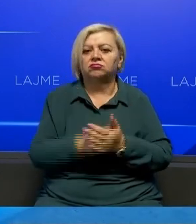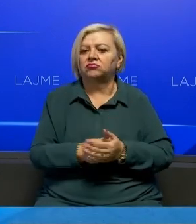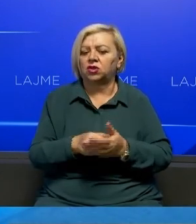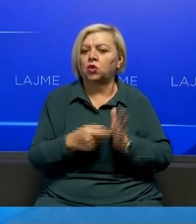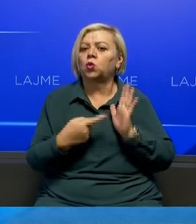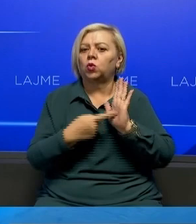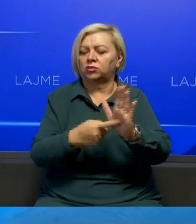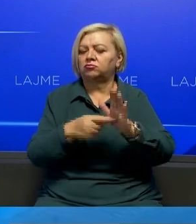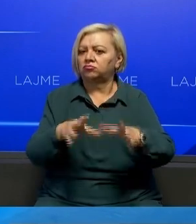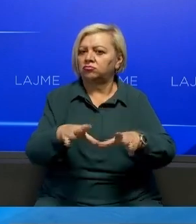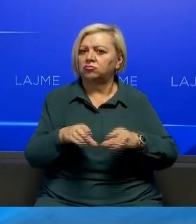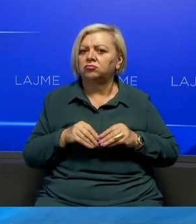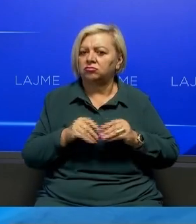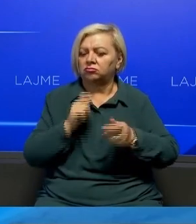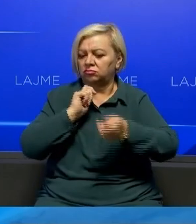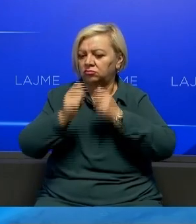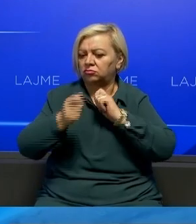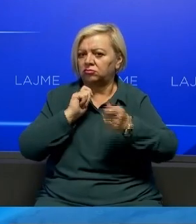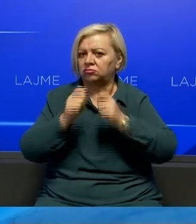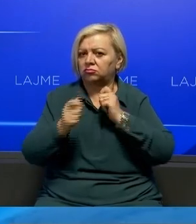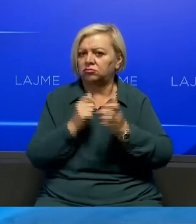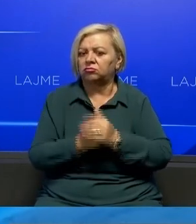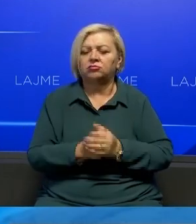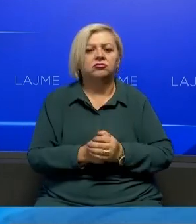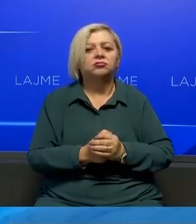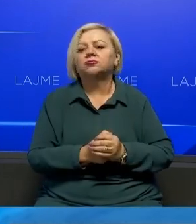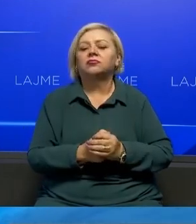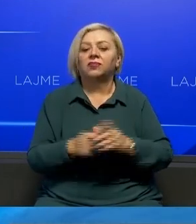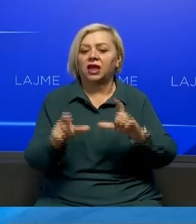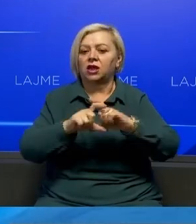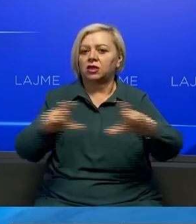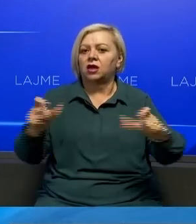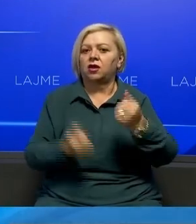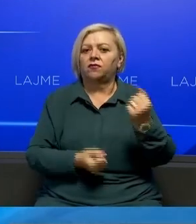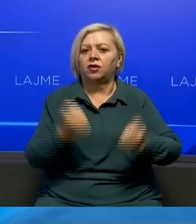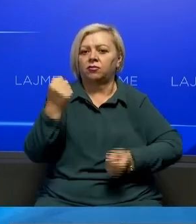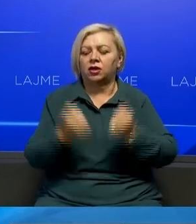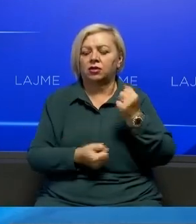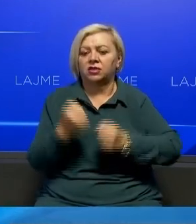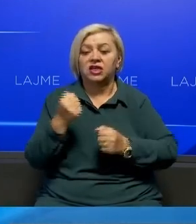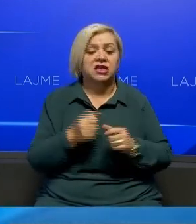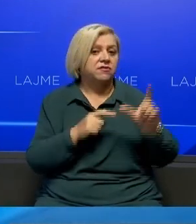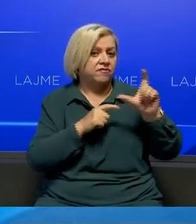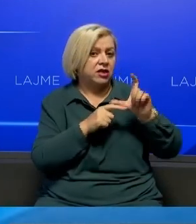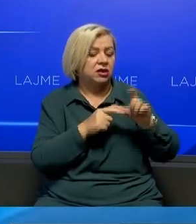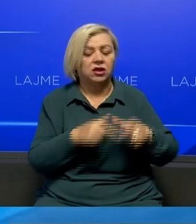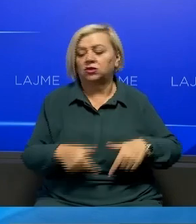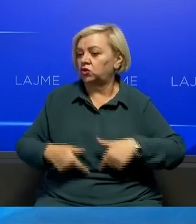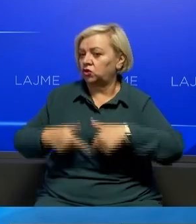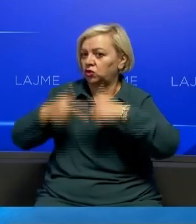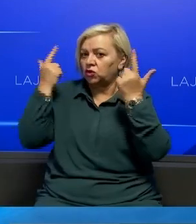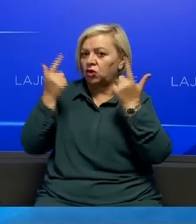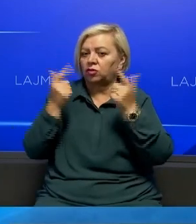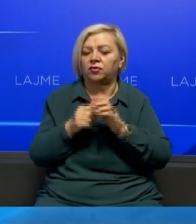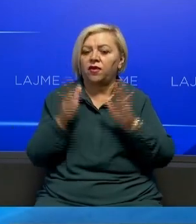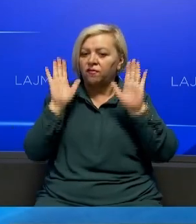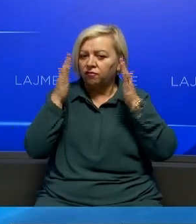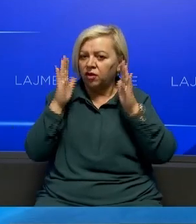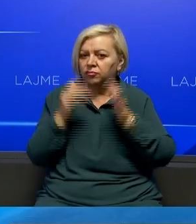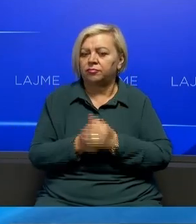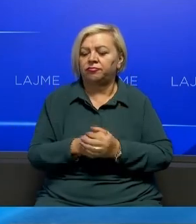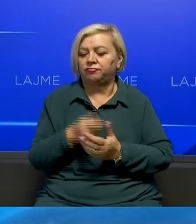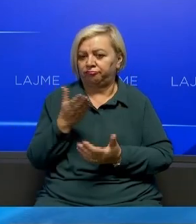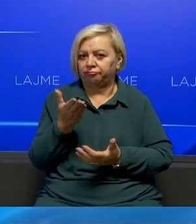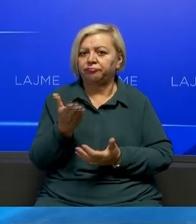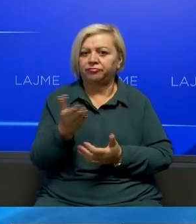marveshjes për levizje në lirë, konkretisht targave të automjeteve. Sveçla ka sësharuar në rritin social Facebook se e